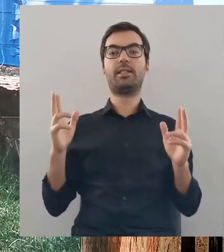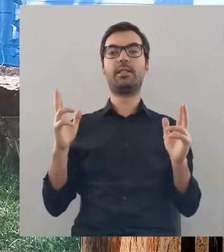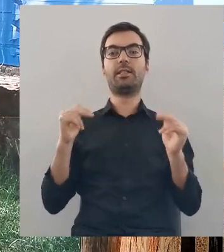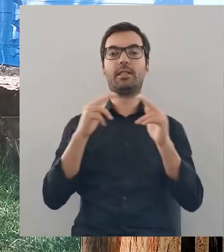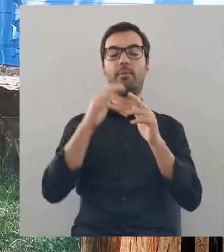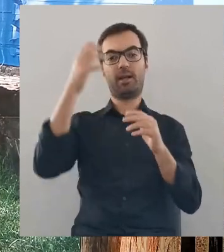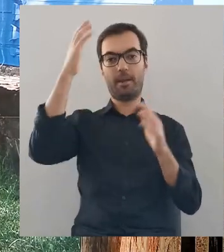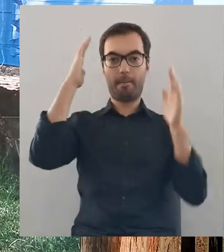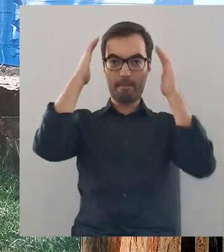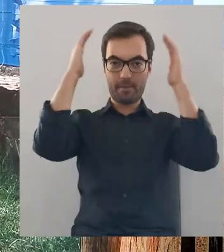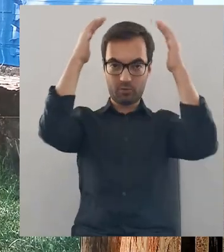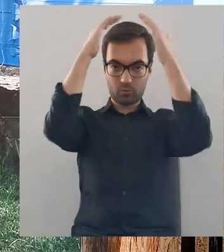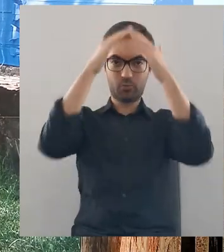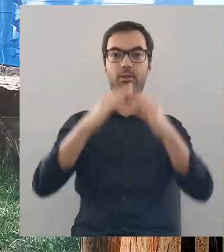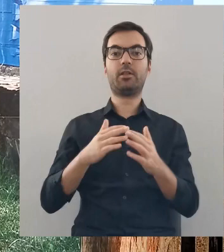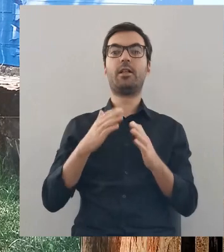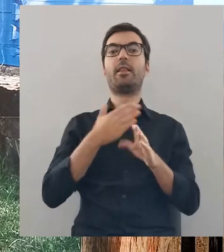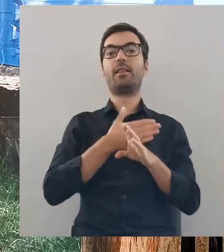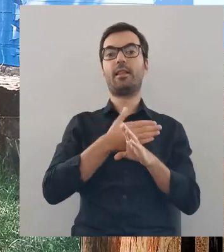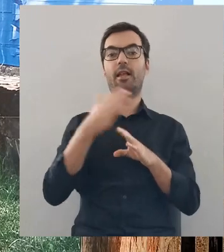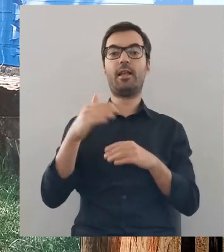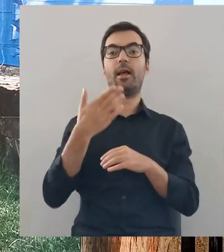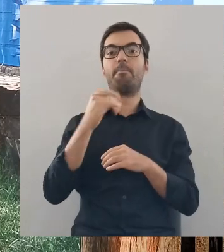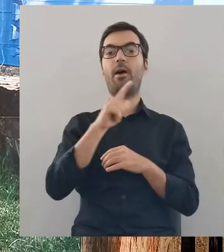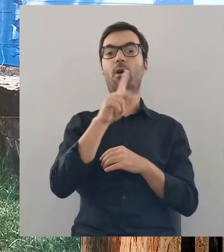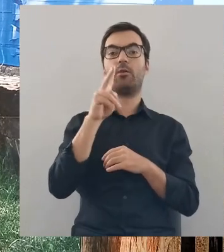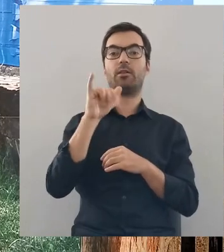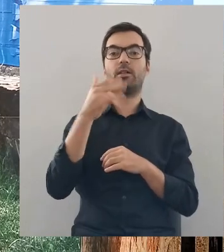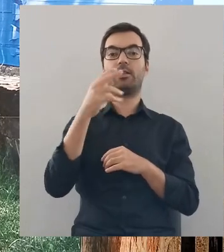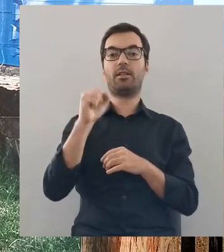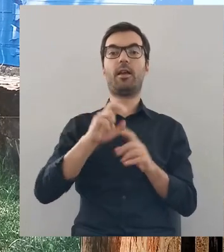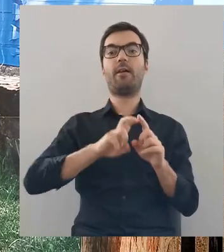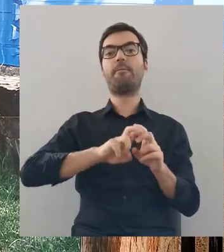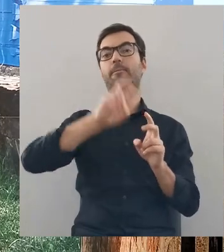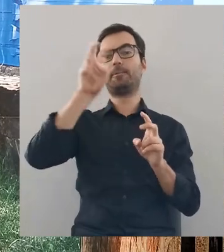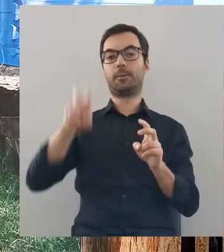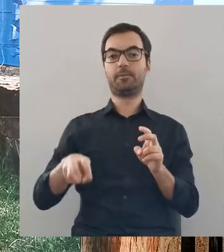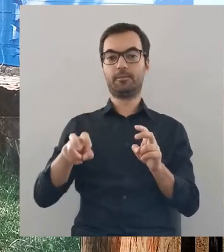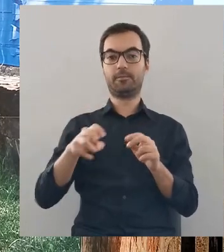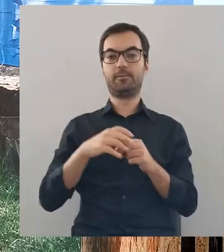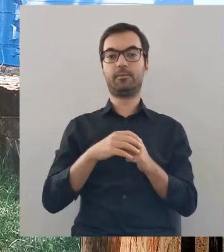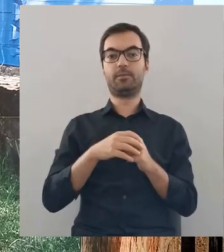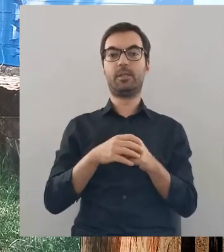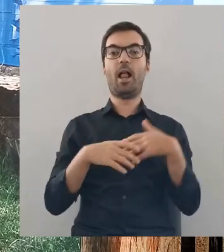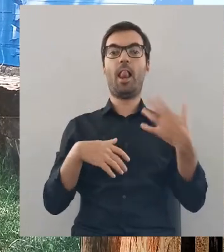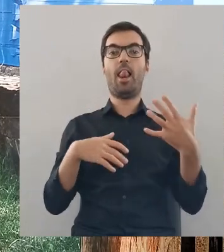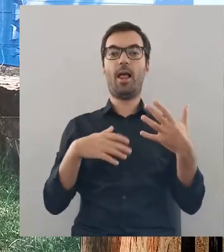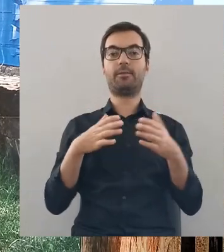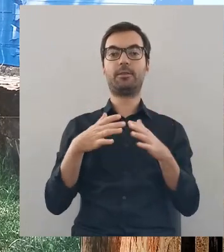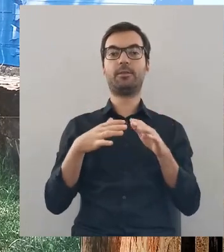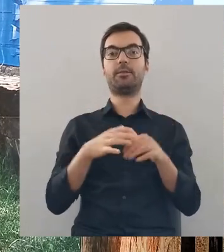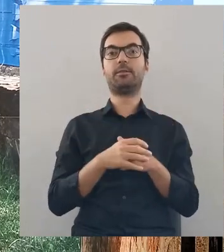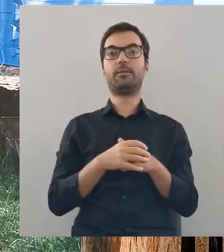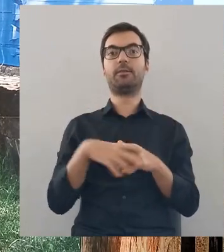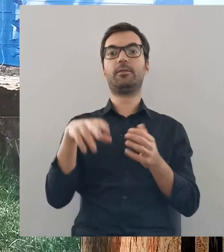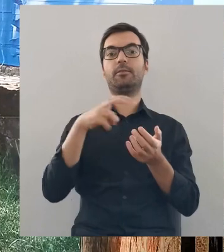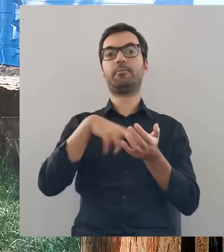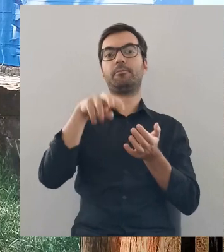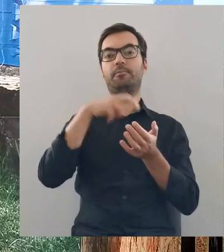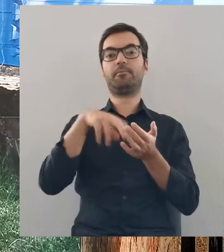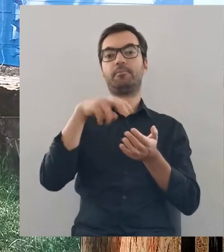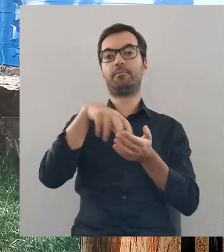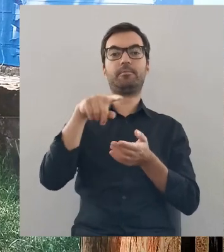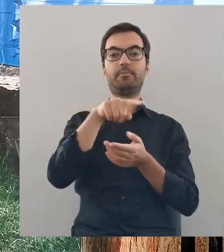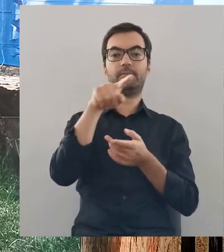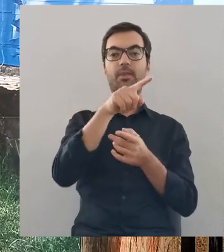biskupiego i płyniemy dalej, a na wysokości Małkini wyskakujemy z łódki na lewym brzegu i